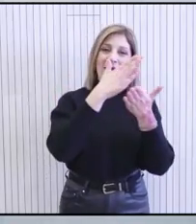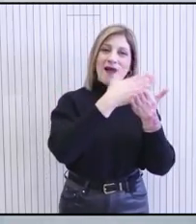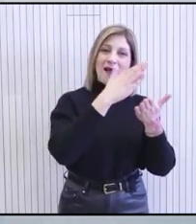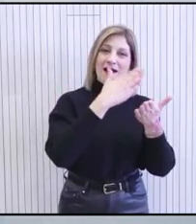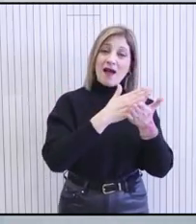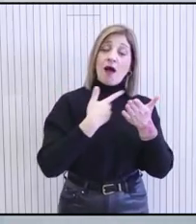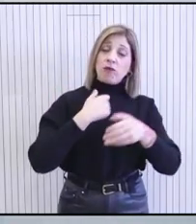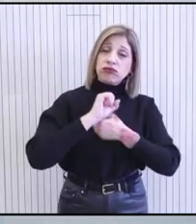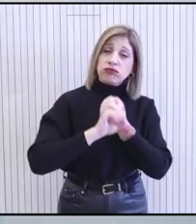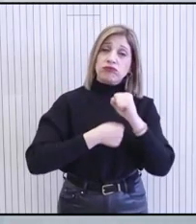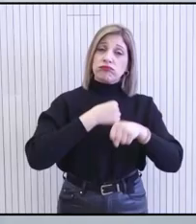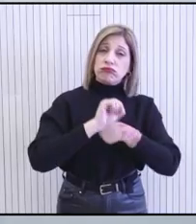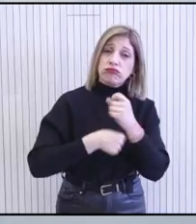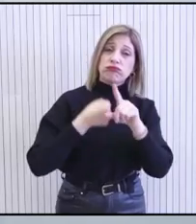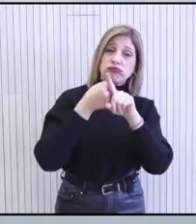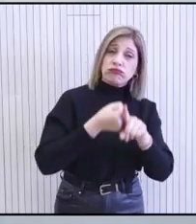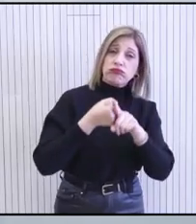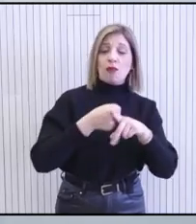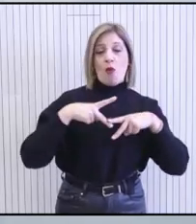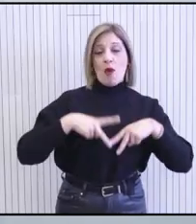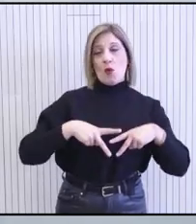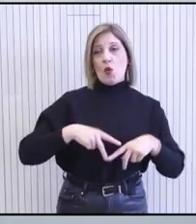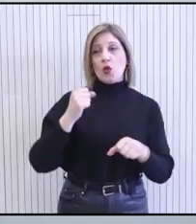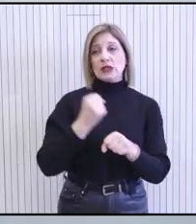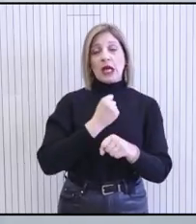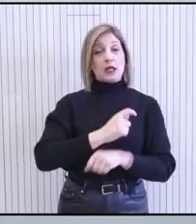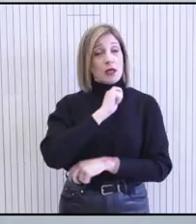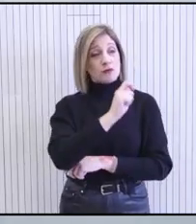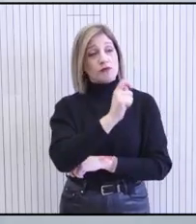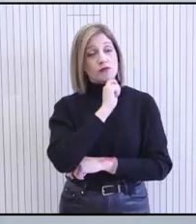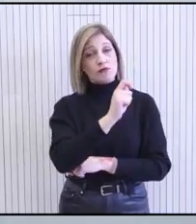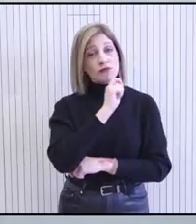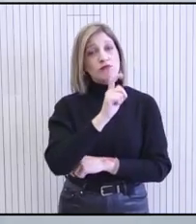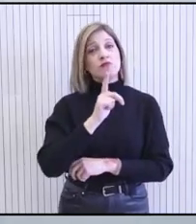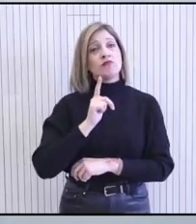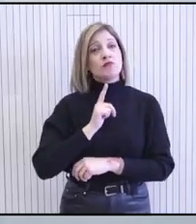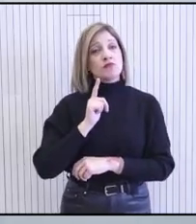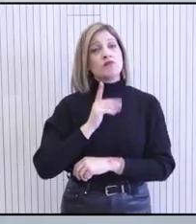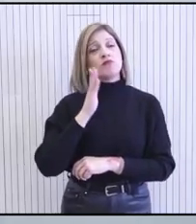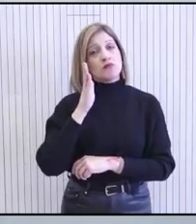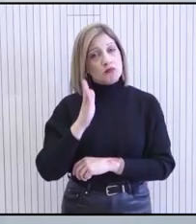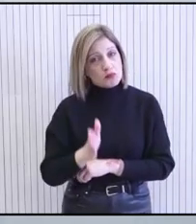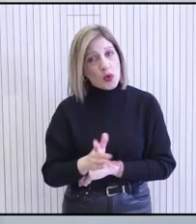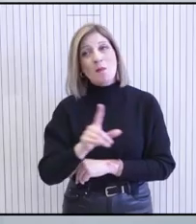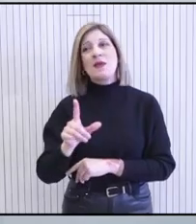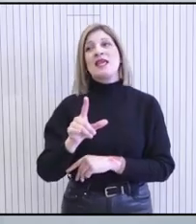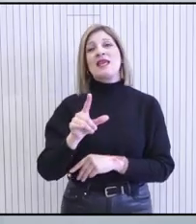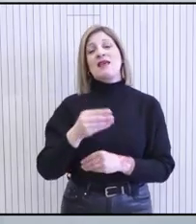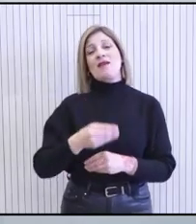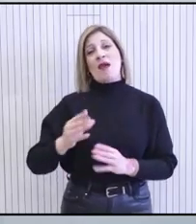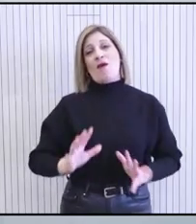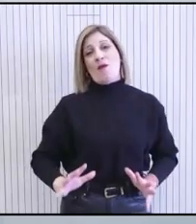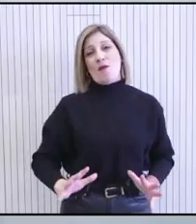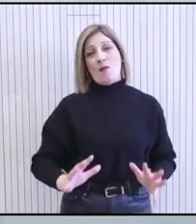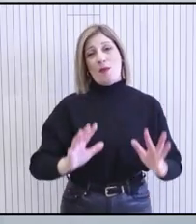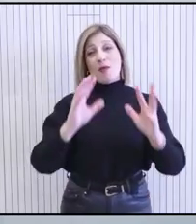καταβληθεί μεσολλοβετικές προτάσεις από τον Υπουργό Εργασίας, ούτως ώστε να μπορέσουν να αποφευθούν οι ενδεχόμενες